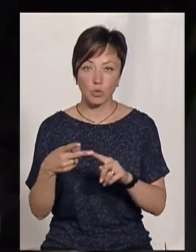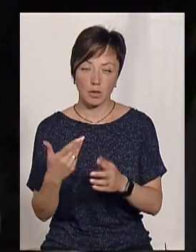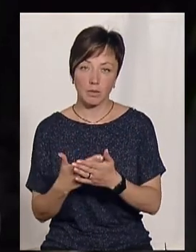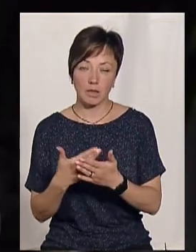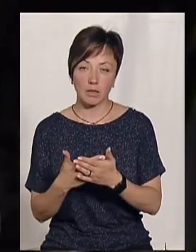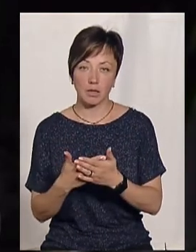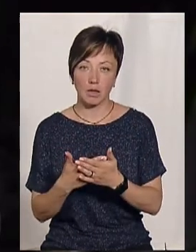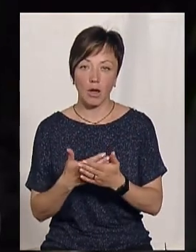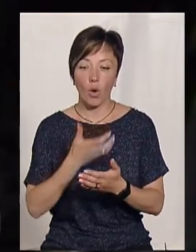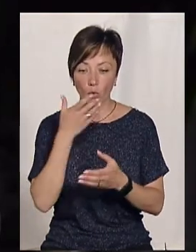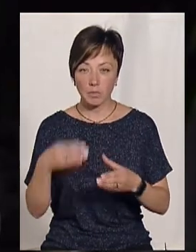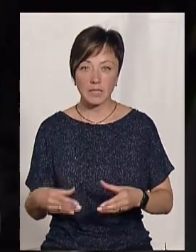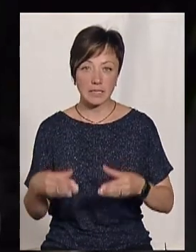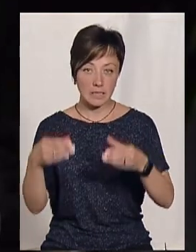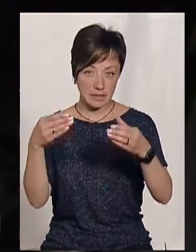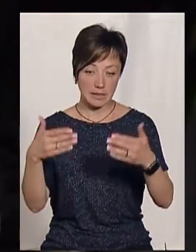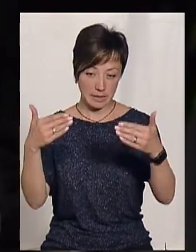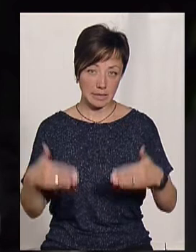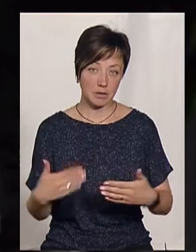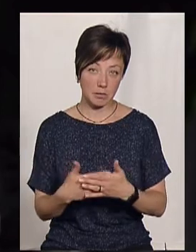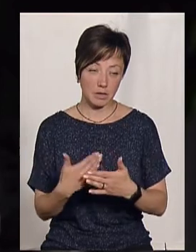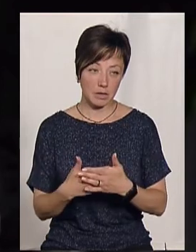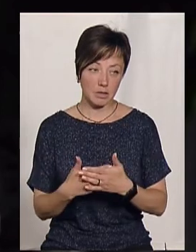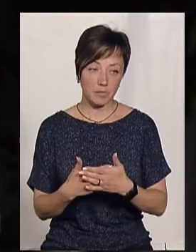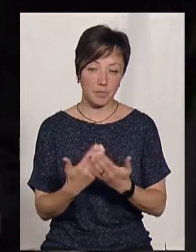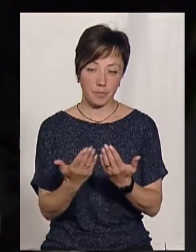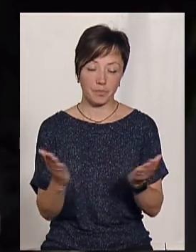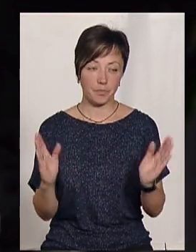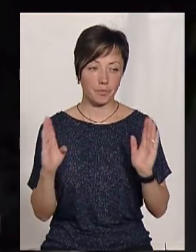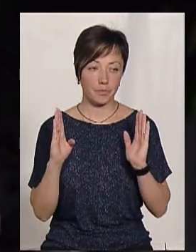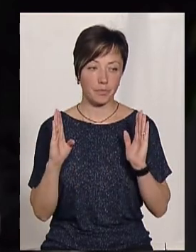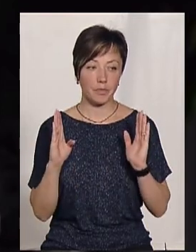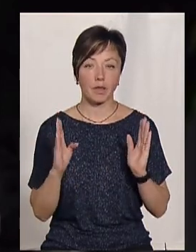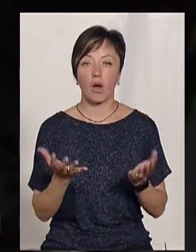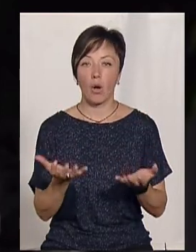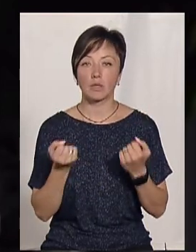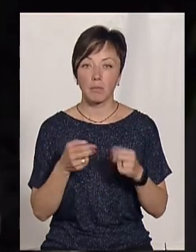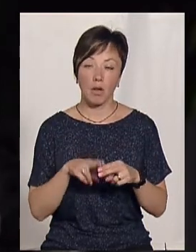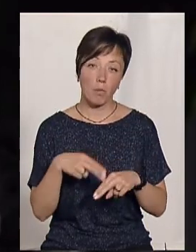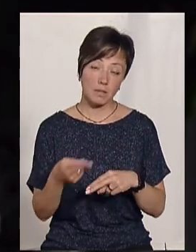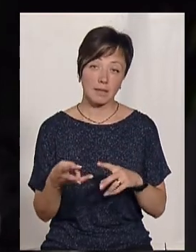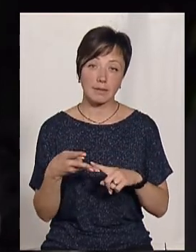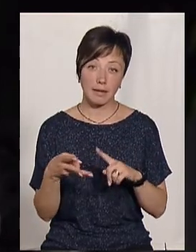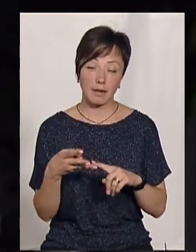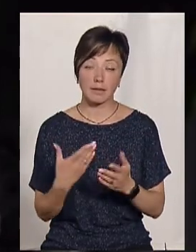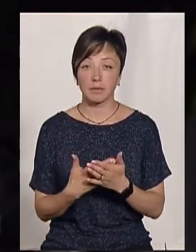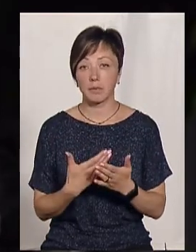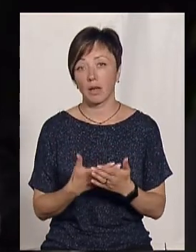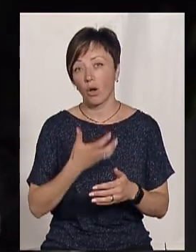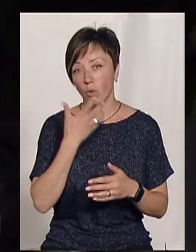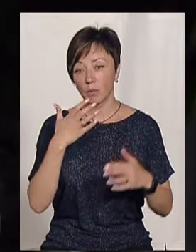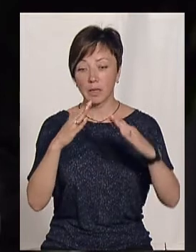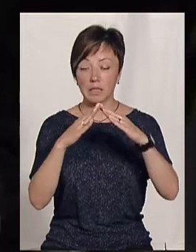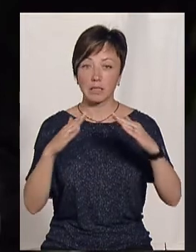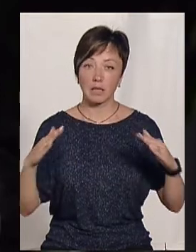другий етап – утеплити стіни, наприклад, тобто огороджуючі конструкції, і отримати компенсацію. Ну, і третє, наприклад, утеплити